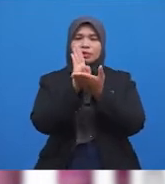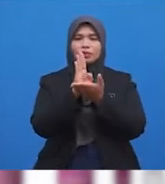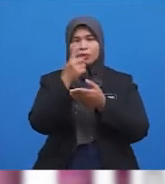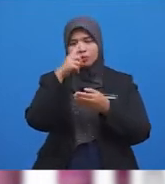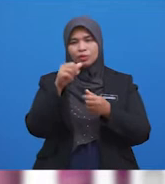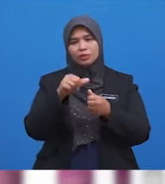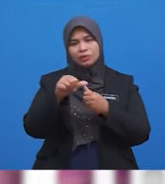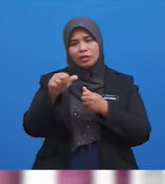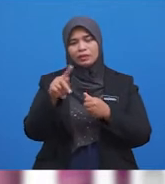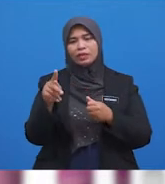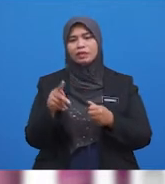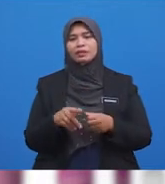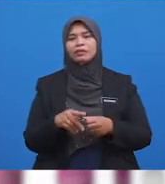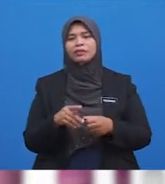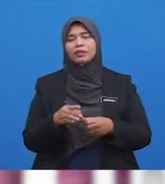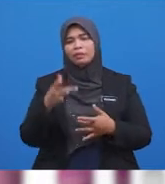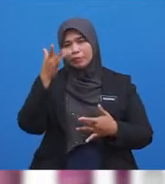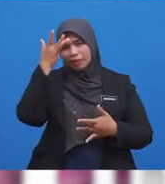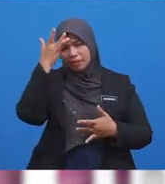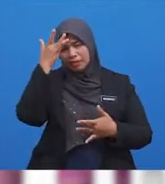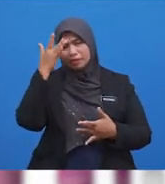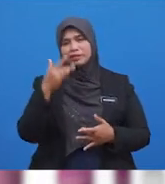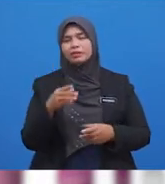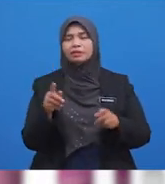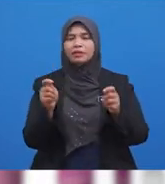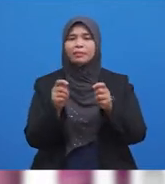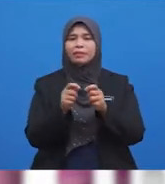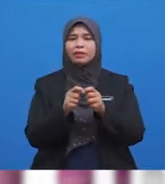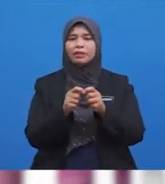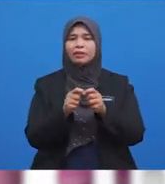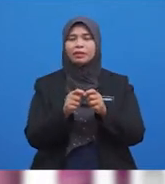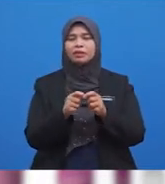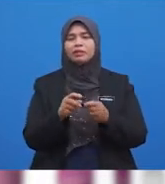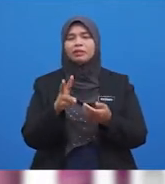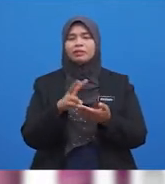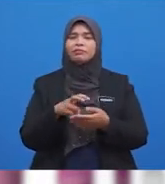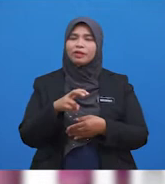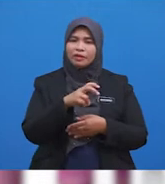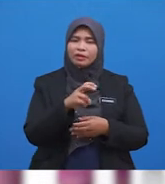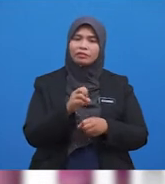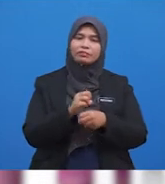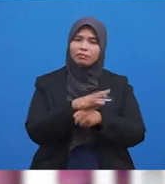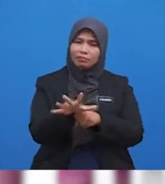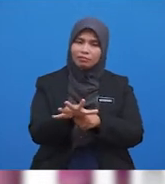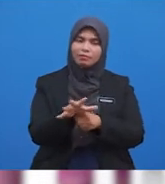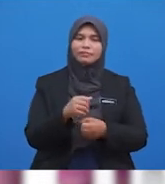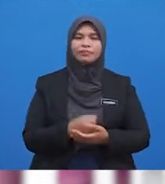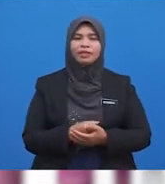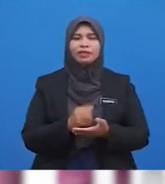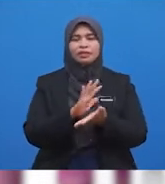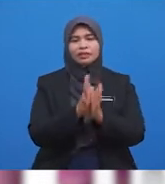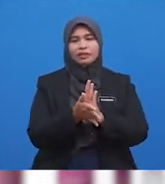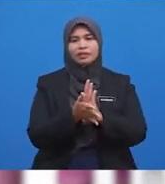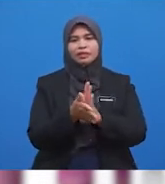Menghindari Kejala Penyakit Seperti Virus Corona Jadi